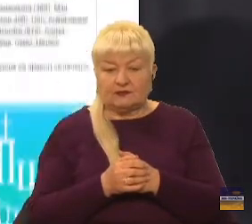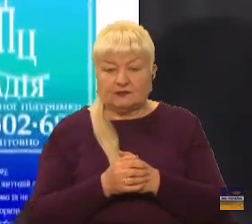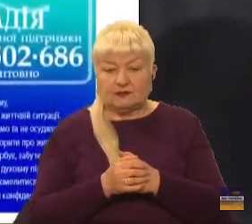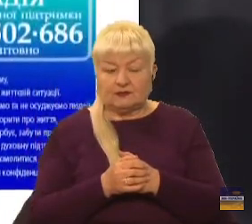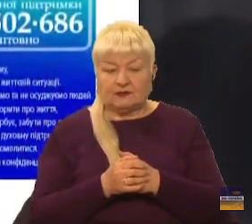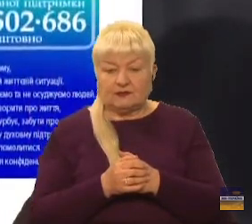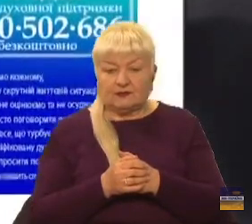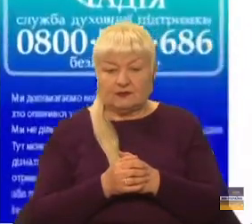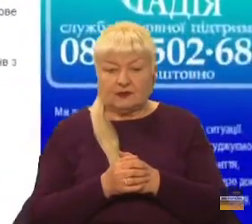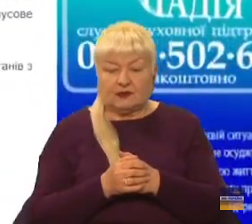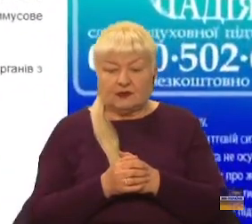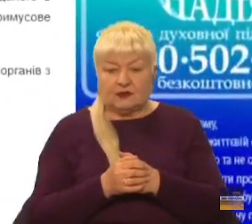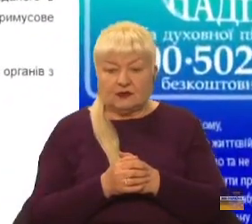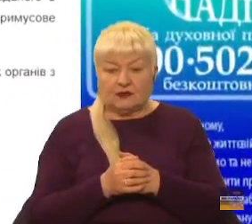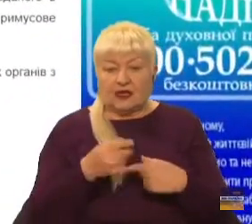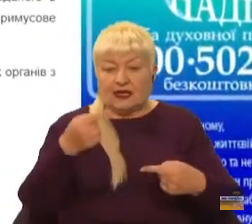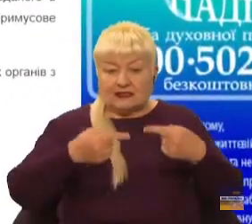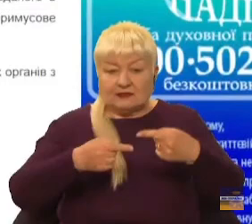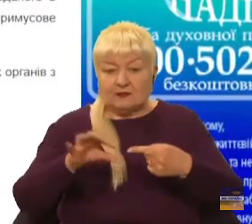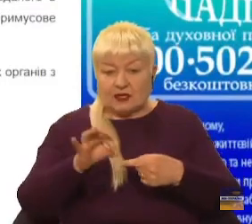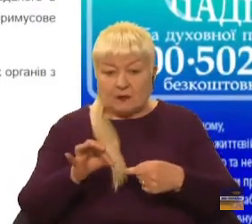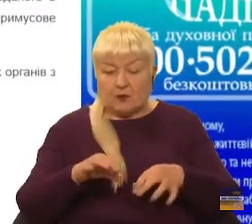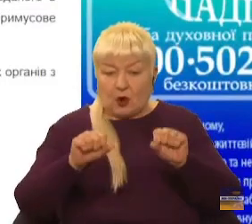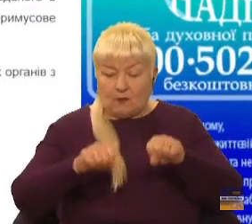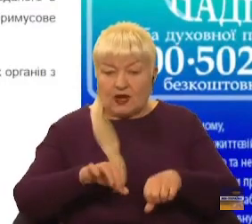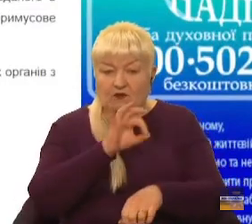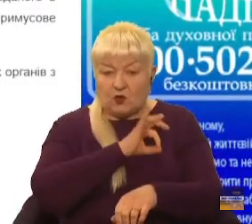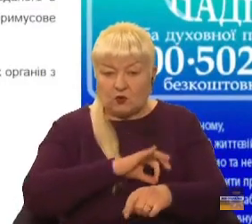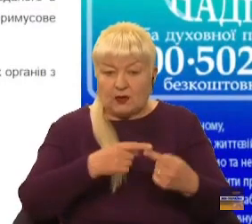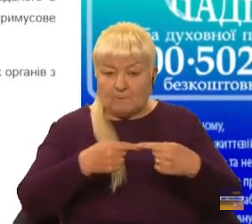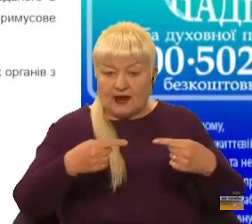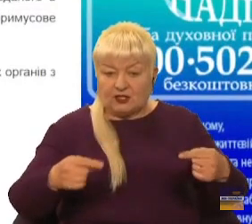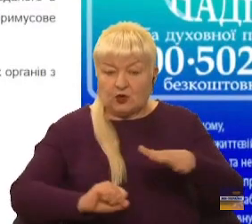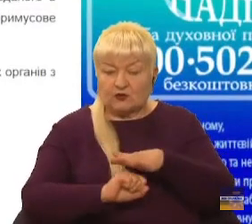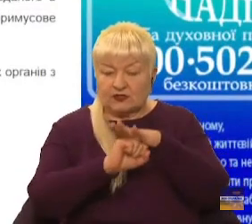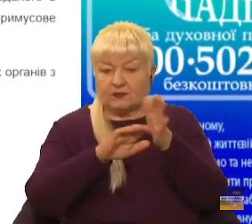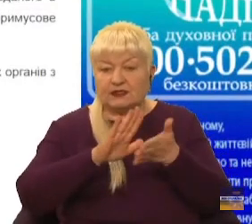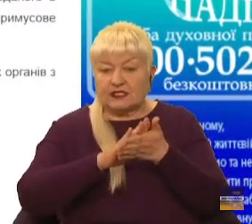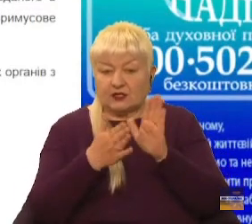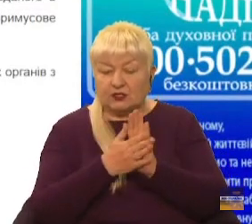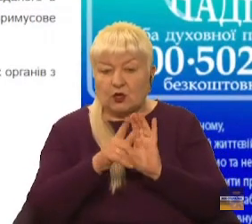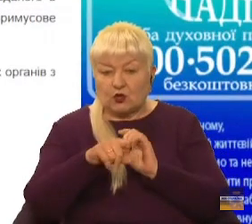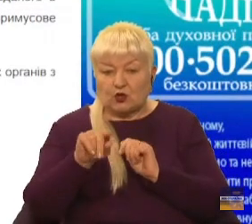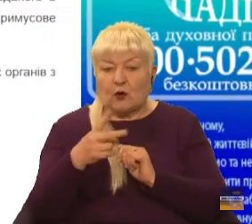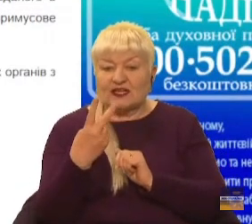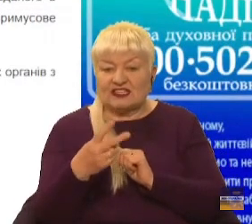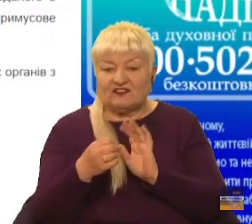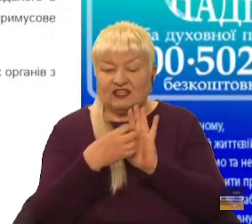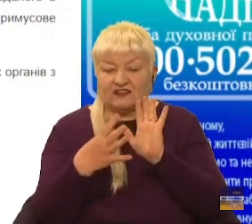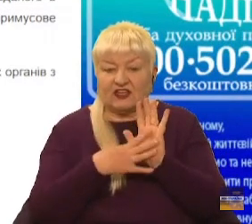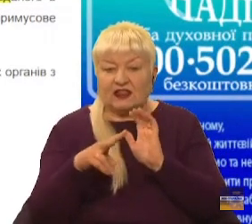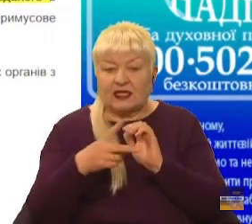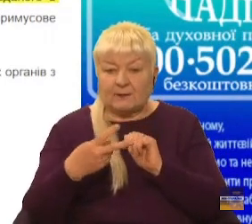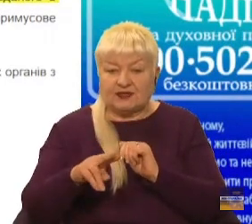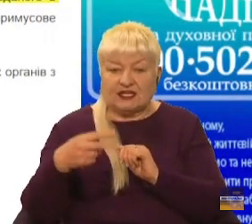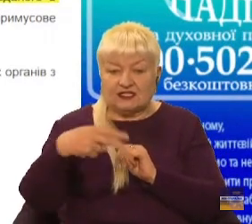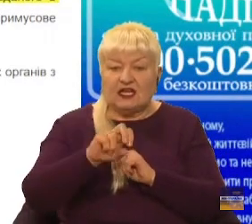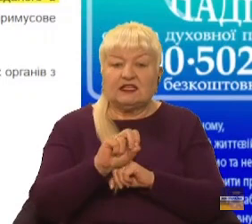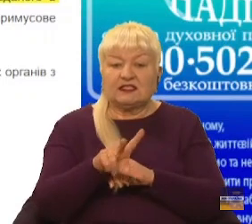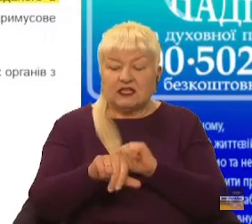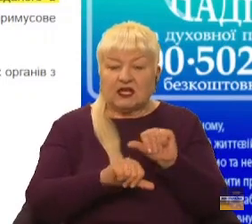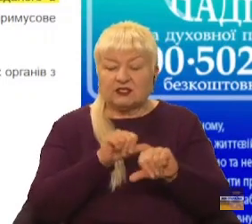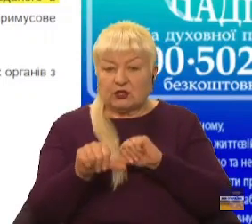Будучи переконаним, що спір про право користуватися майном на підставі договору номер 2 від 19 липня 2013